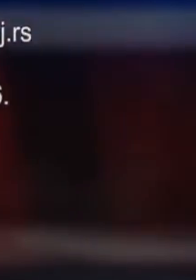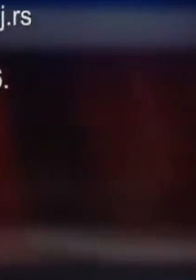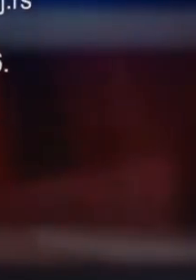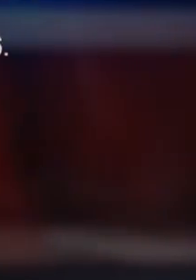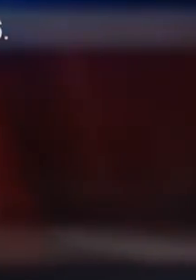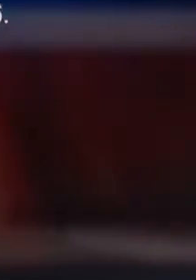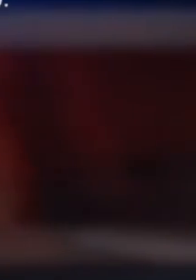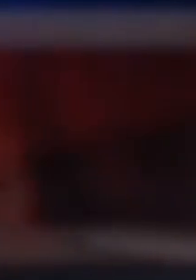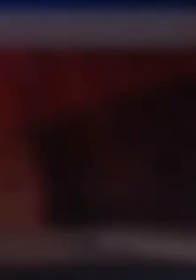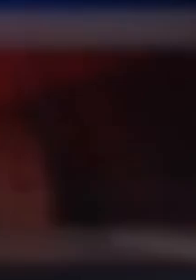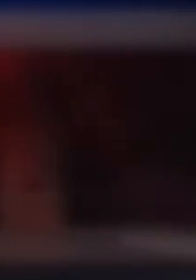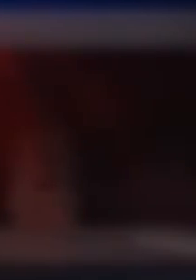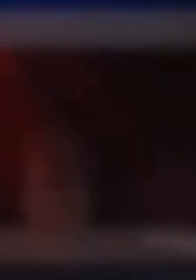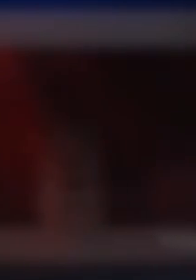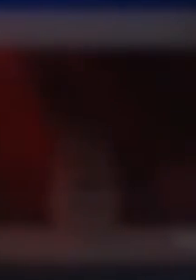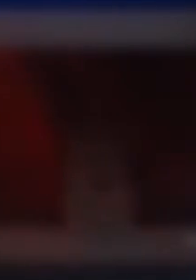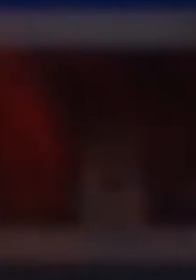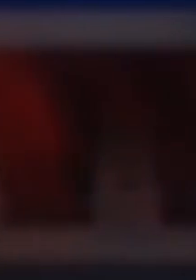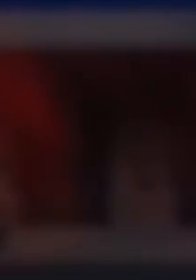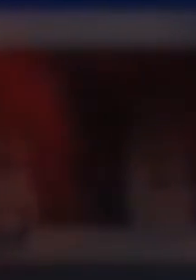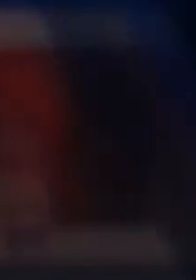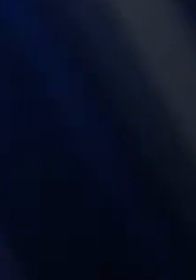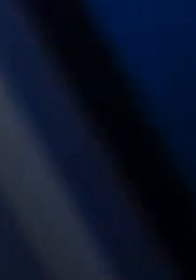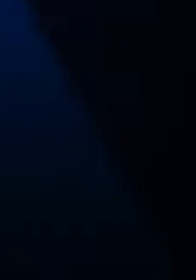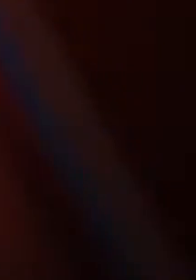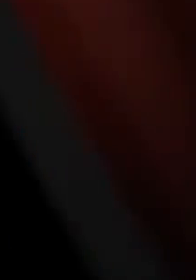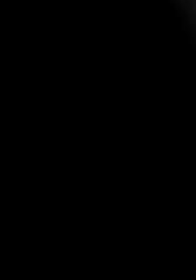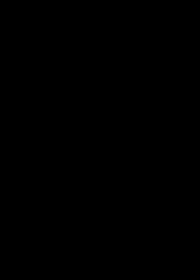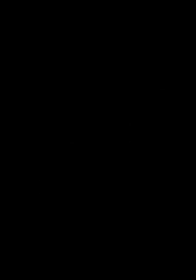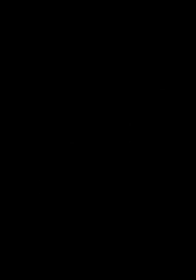Hvala što pratite kanal.